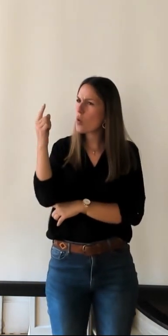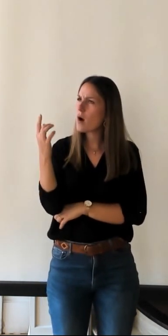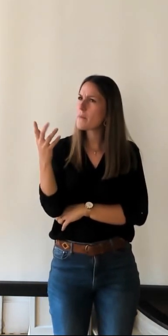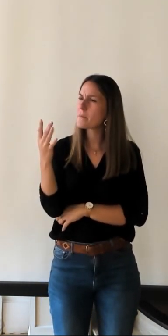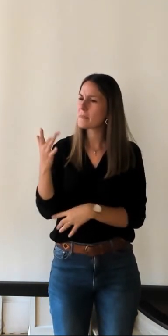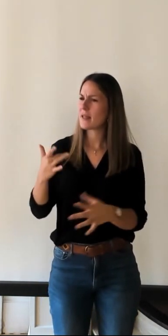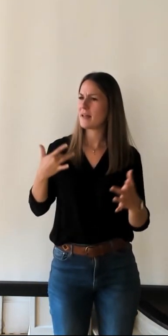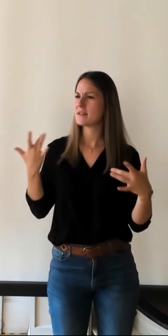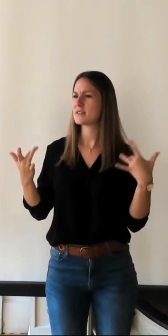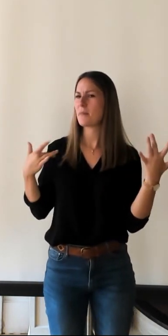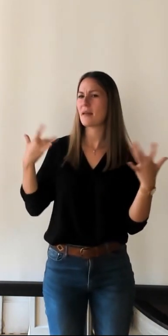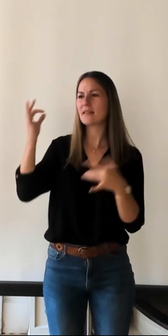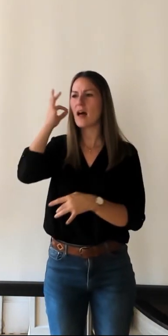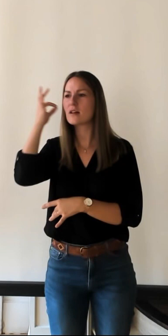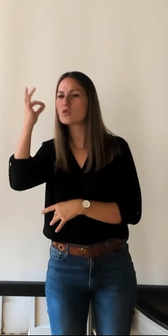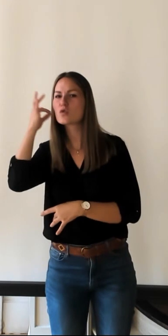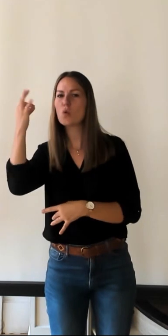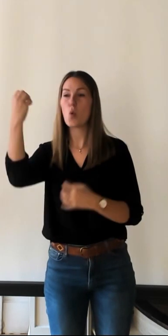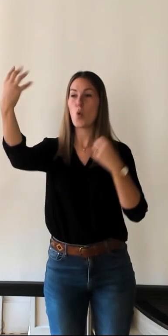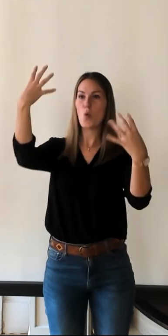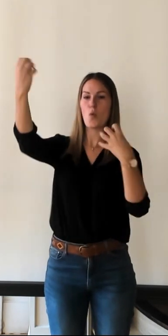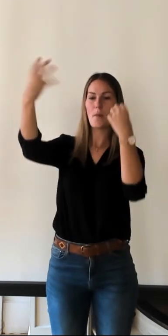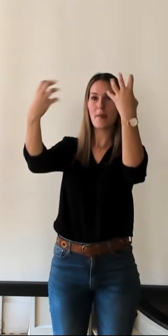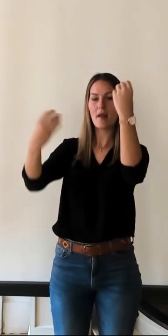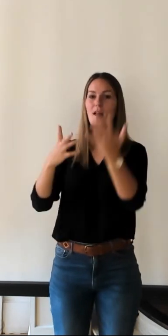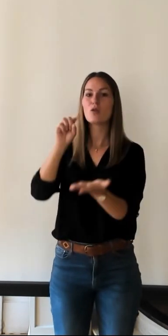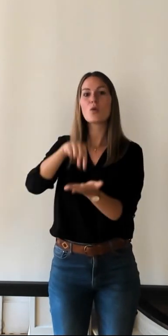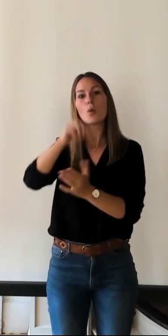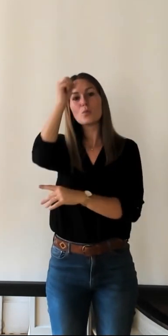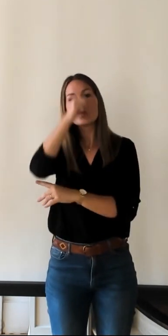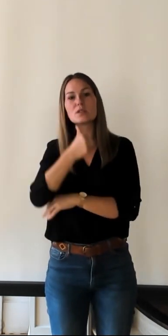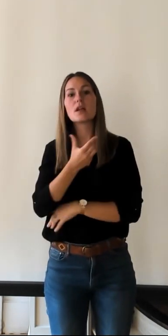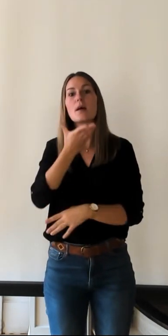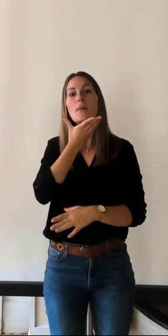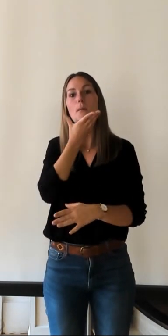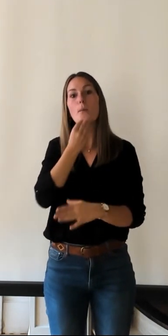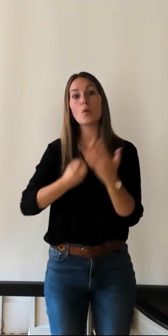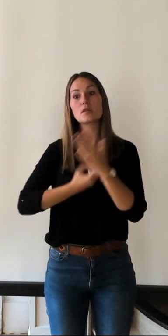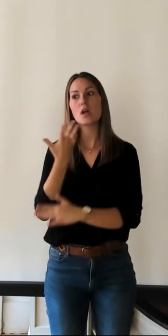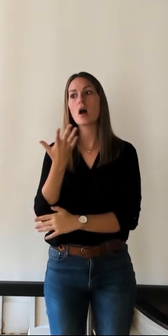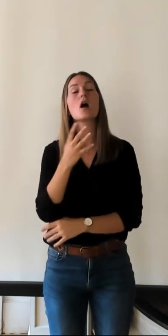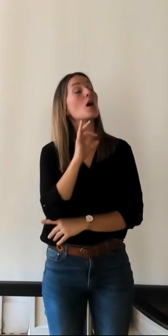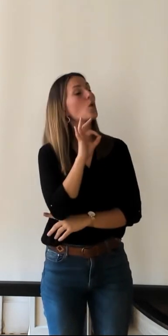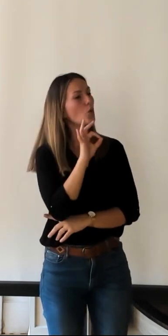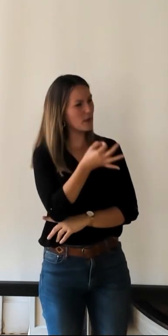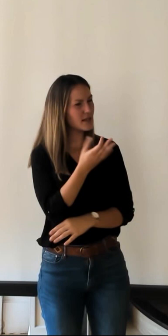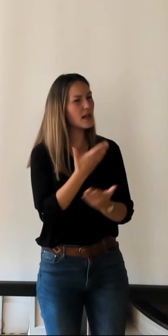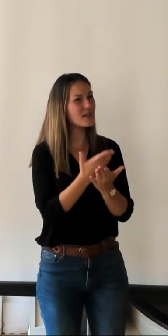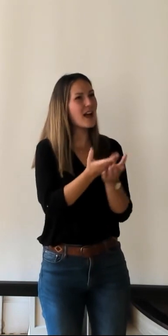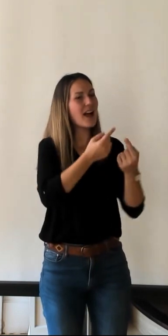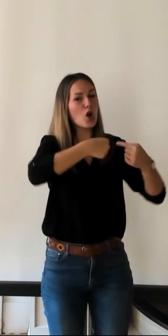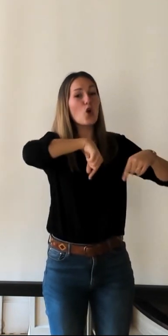un spectacle son et lumière au musée des beaux-arts je crois oui mais alors ça c'était c'était l'organisation plus du comité